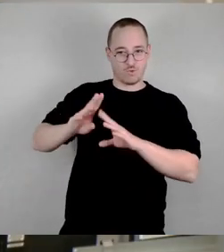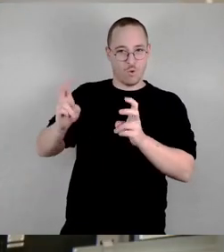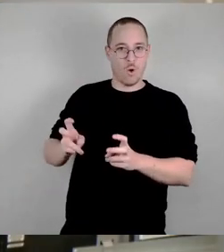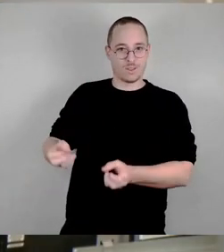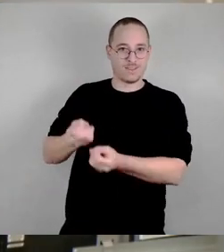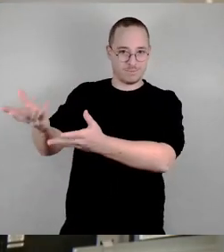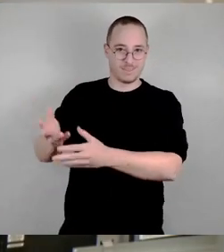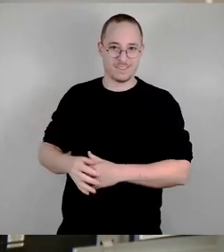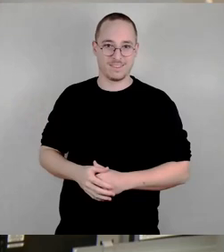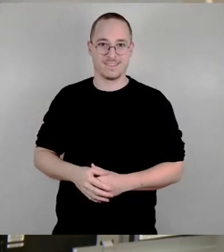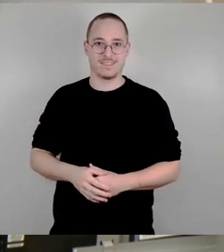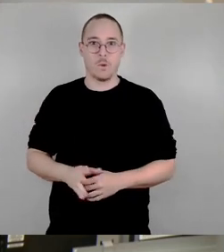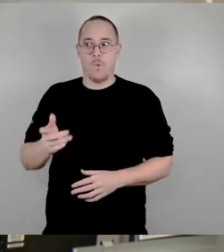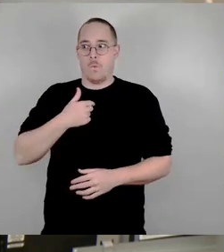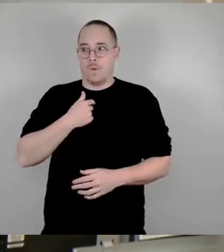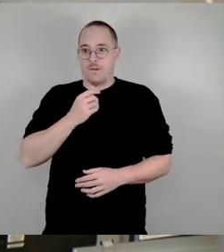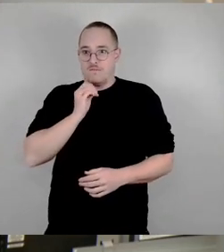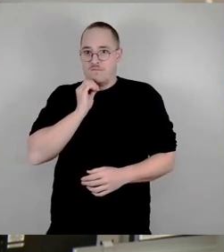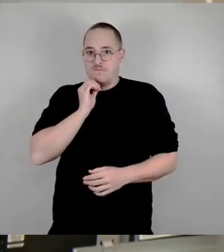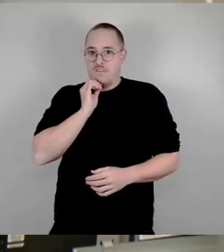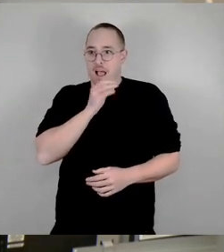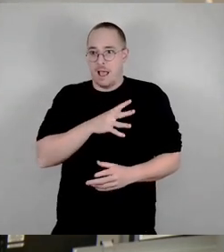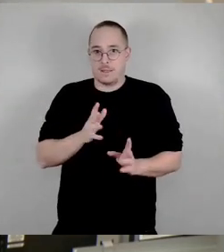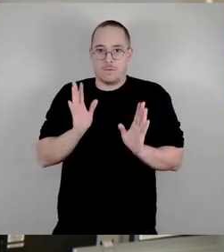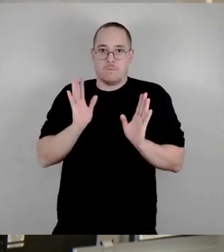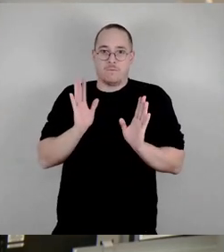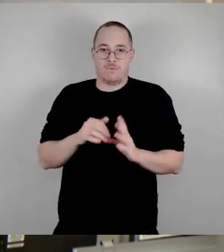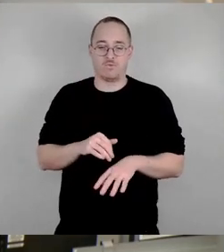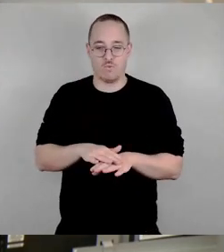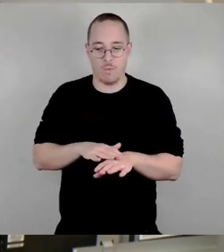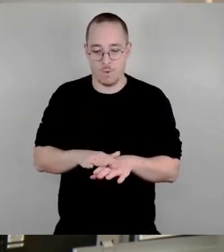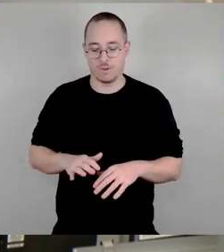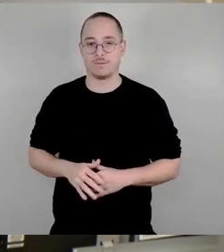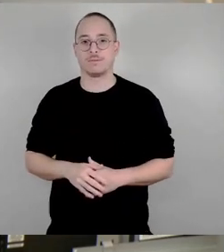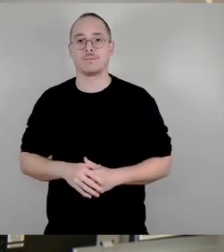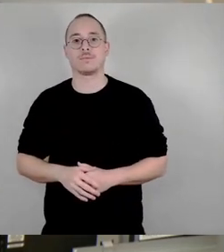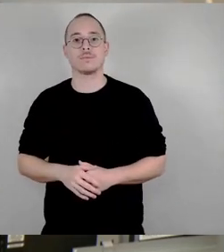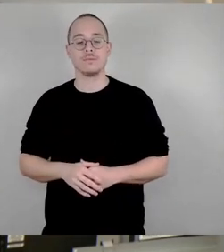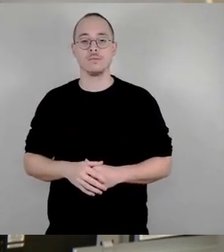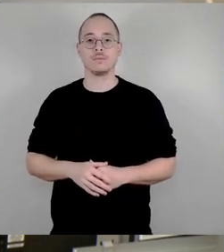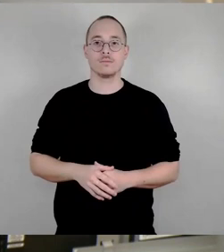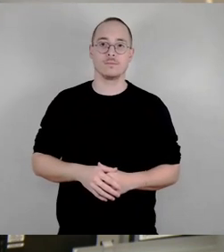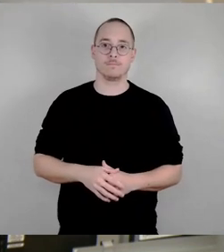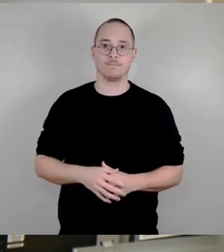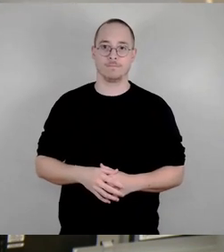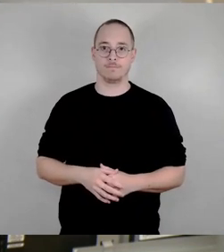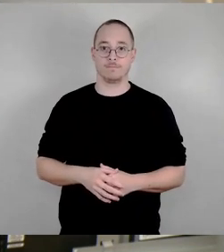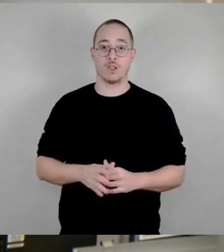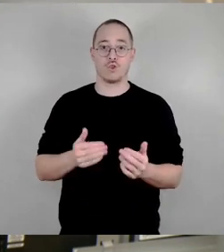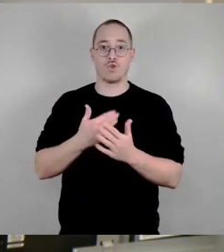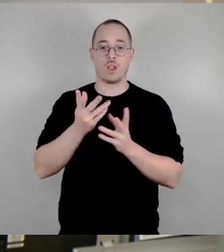Oh, ich habe es verraten. Entschuldigung. Nur ganz kurz. Wir werden der neuen Straßengrundsatzung